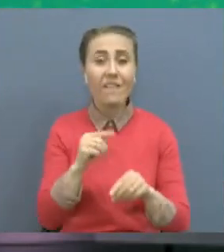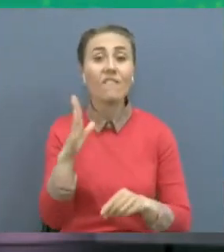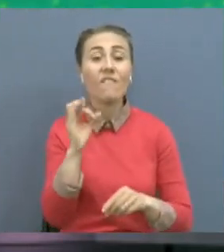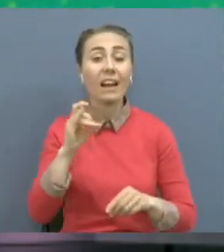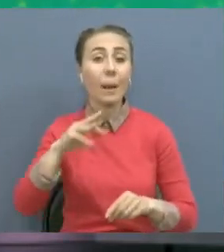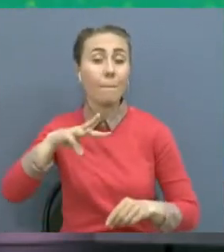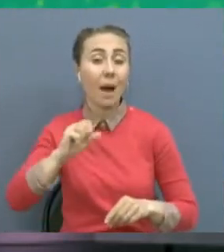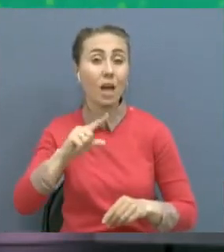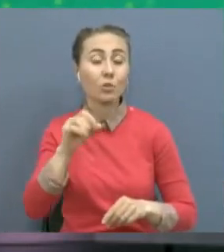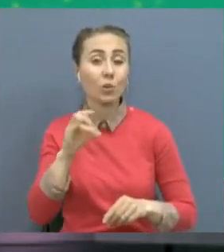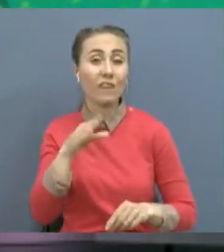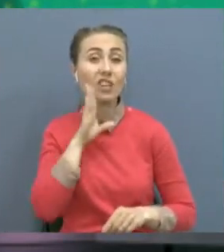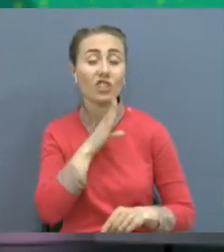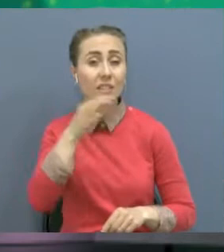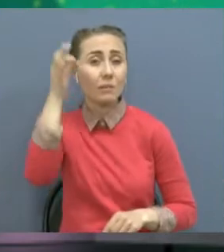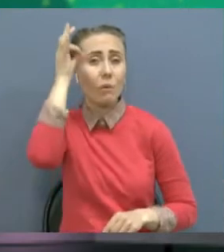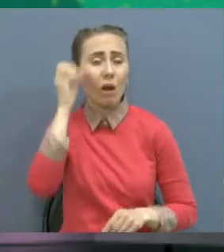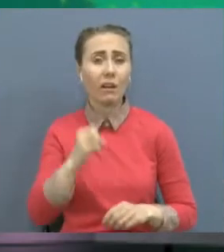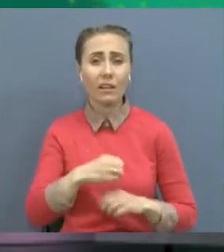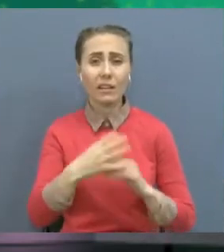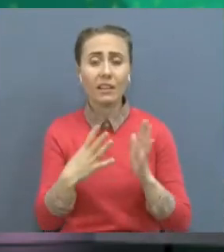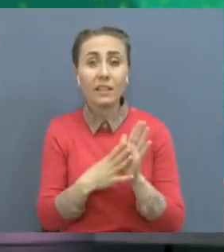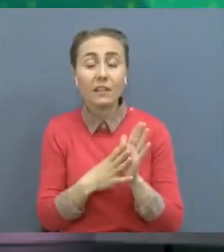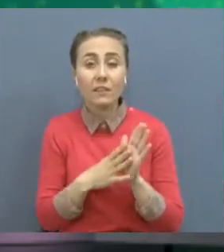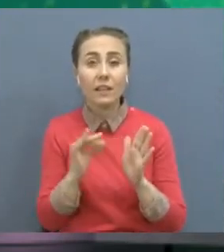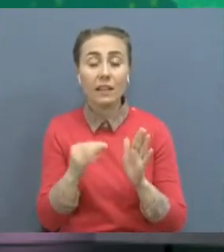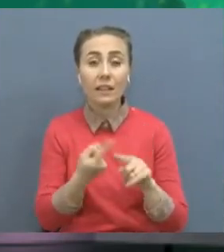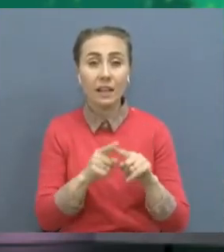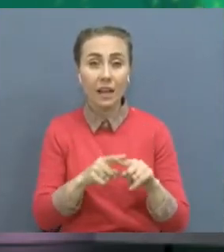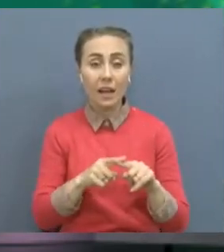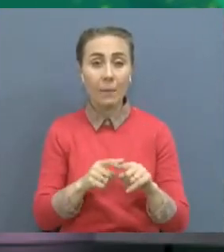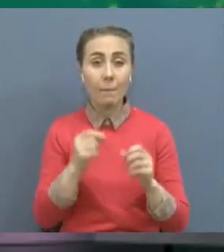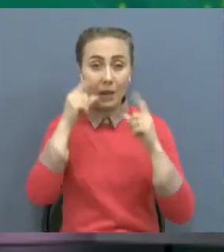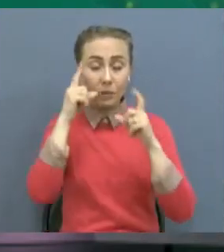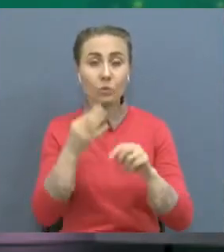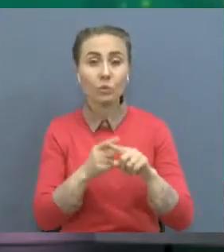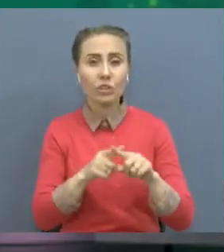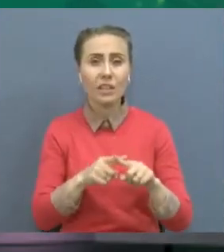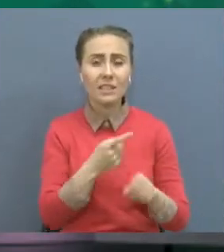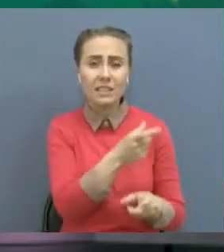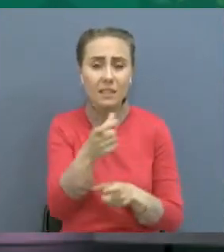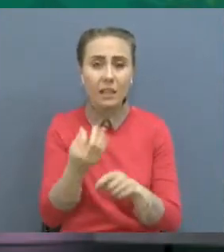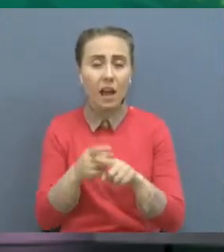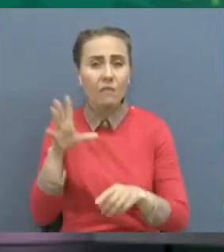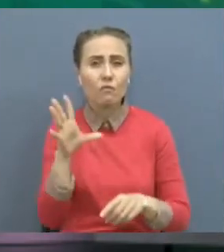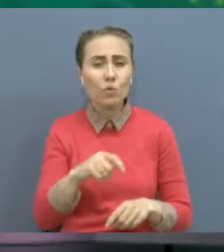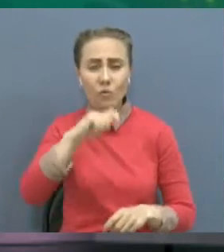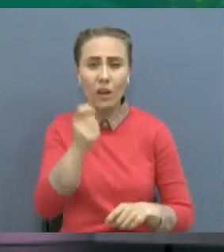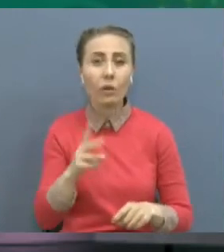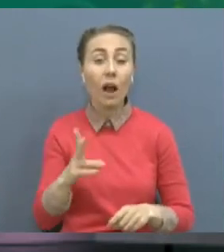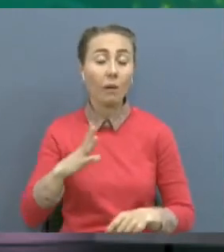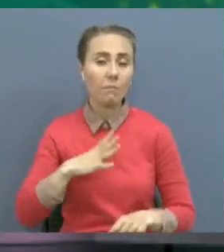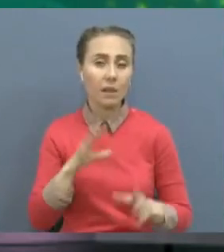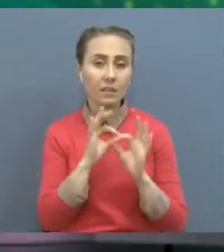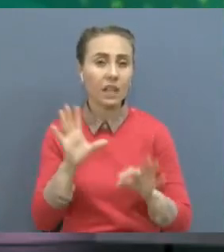ардагерлермен жүз есіп қайттыр Валентина Мазурова Сұрапыл жылдарды еске алып, естеліктермен де бөлісті.